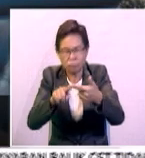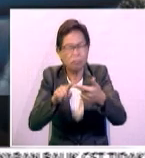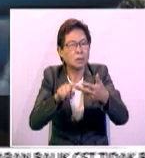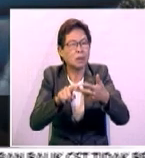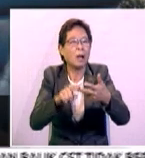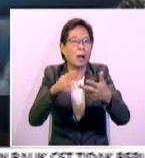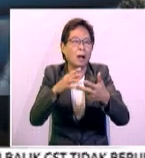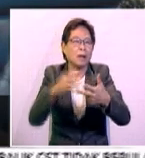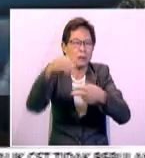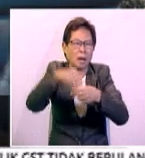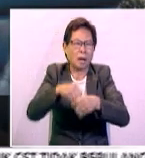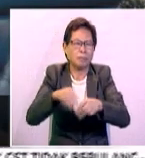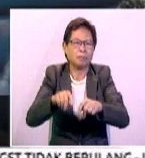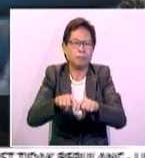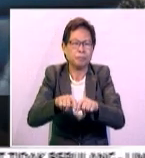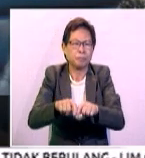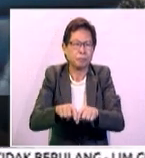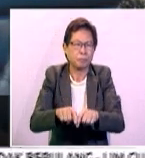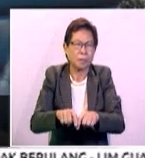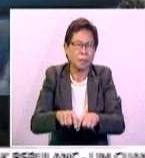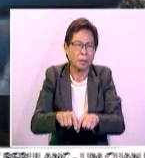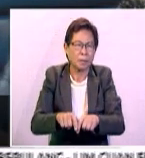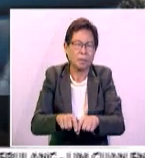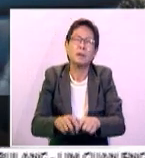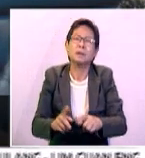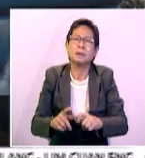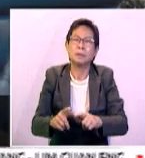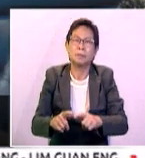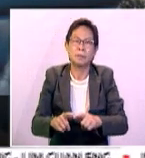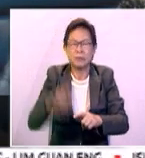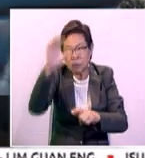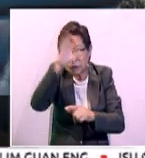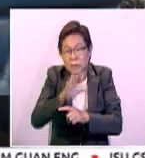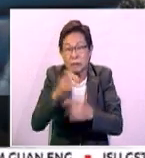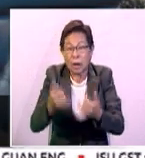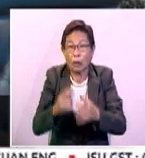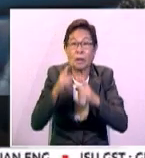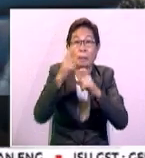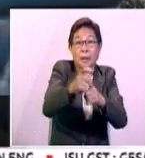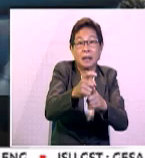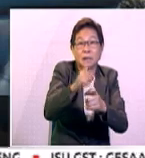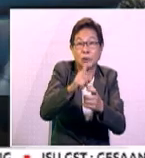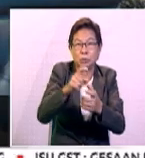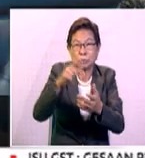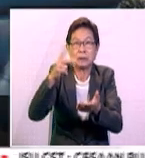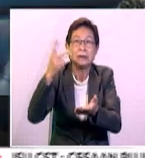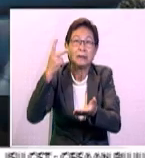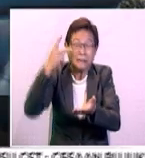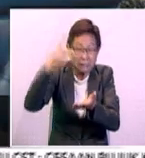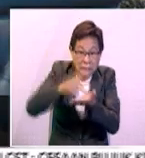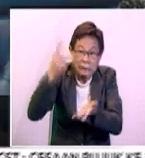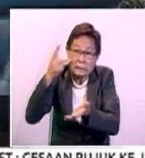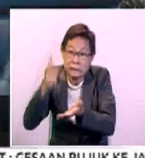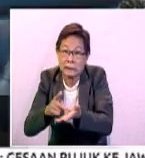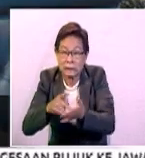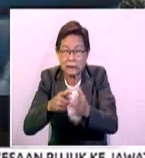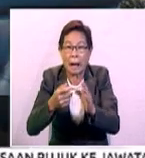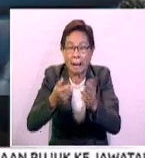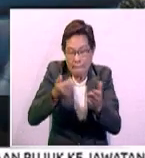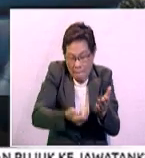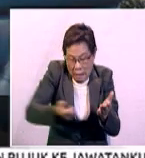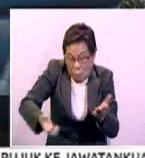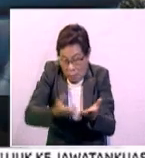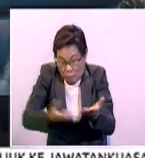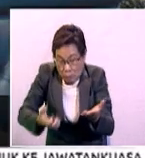mereka dalam kawasan rayau mungkin diberikan satu tracking device. Tetapi kalau kita nak mengambil